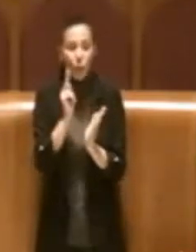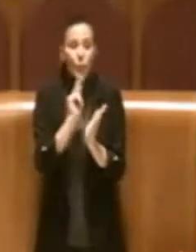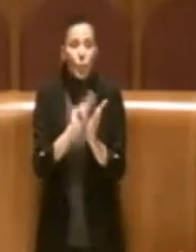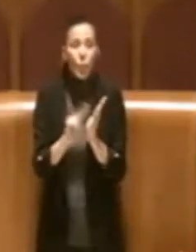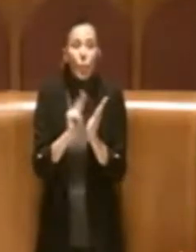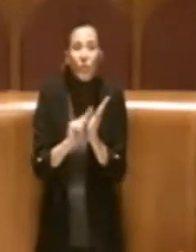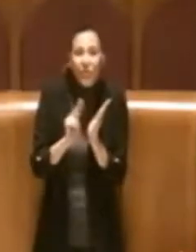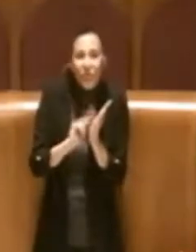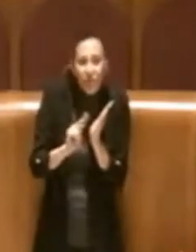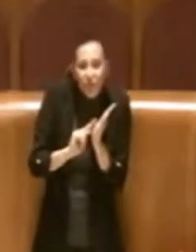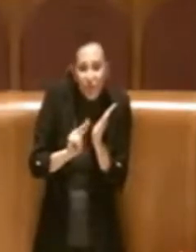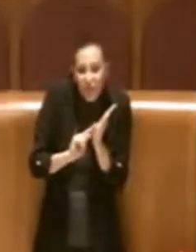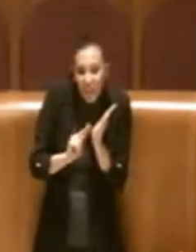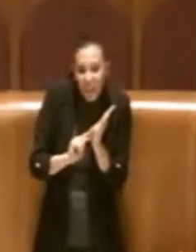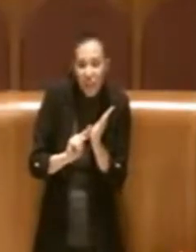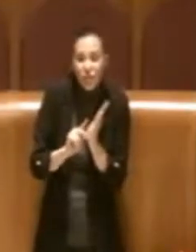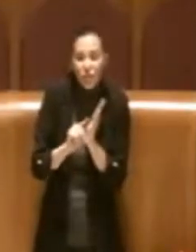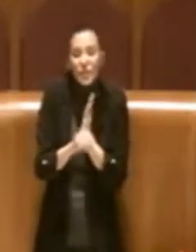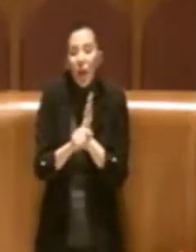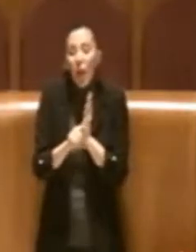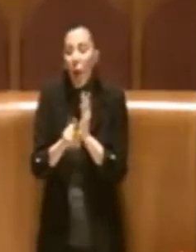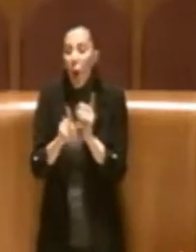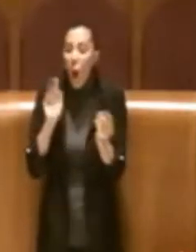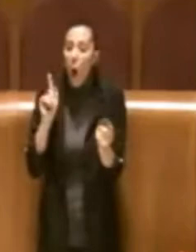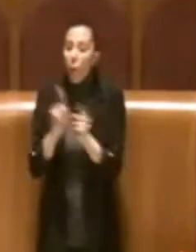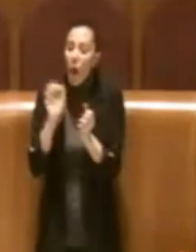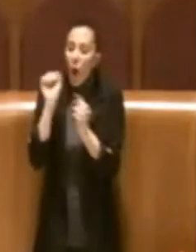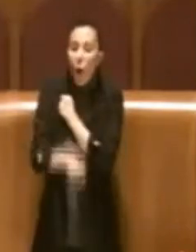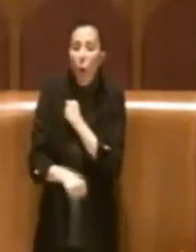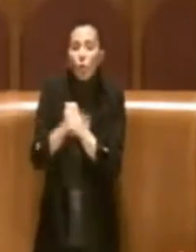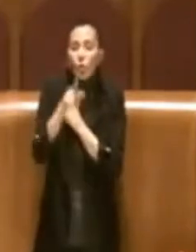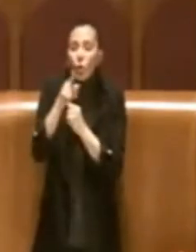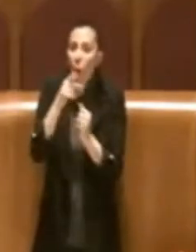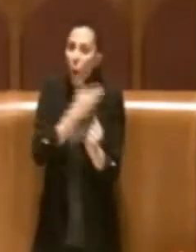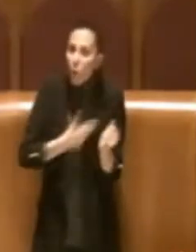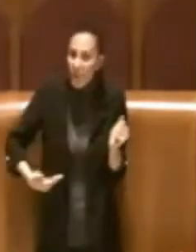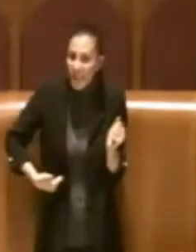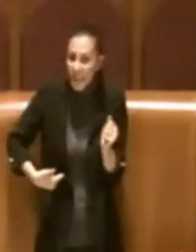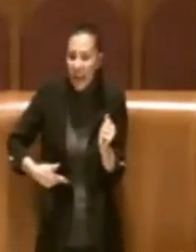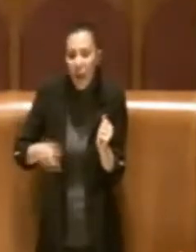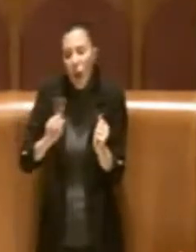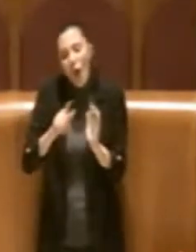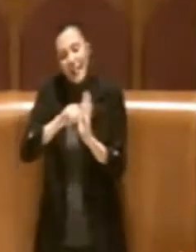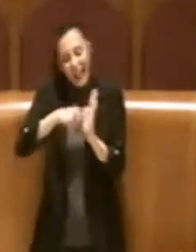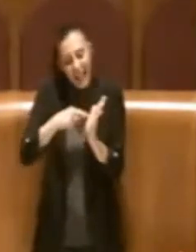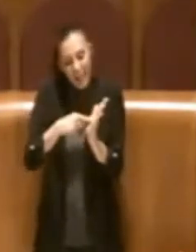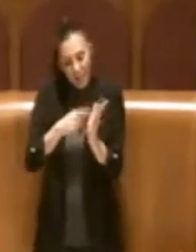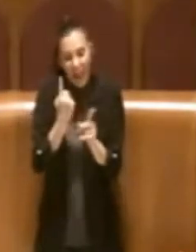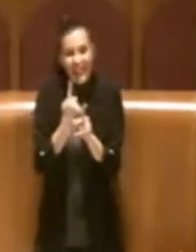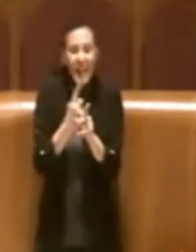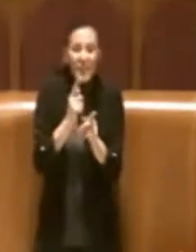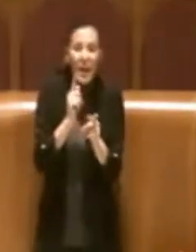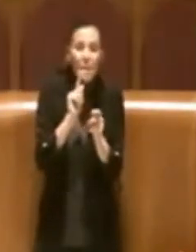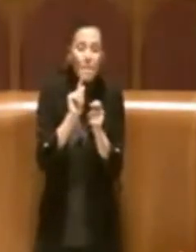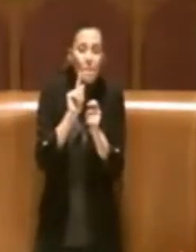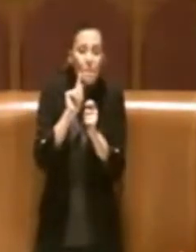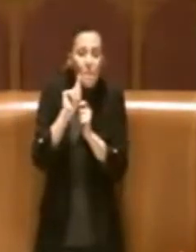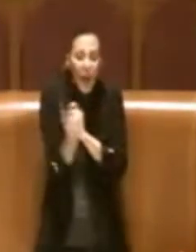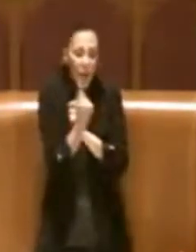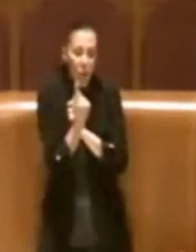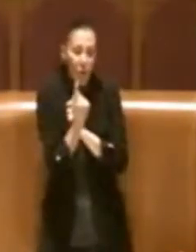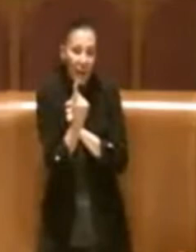che non ce l'hanno con lei, consiglieri Grancio, perché gli uffici, quando una delibera è da migliorare, come nel caso della mia delibera,